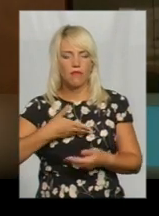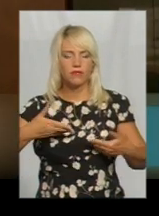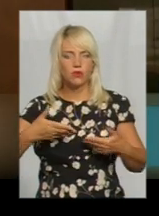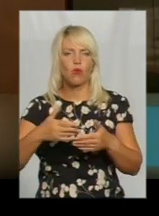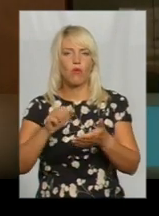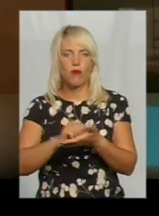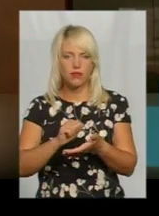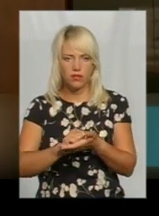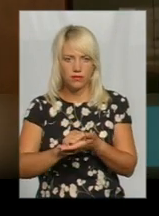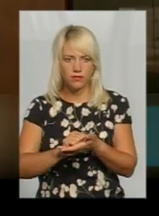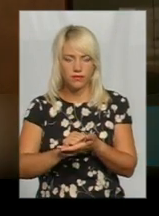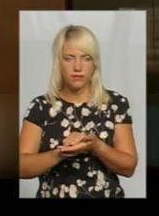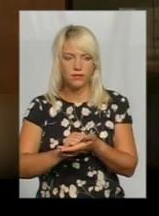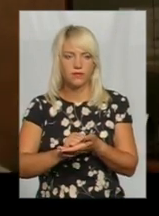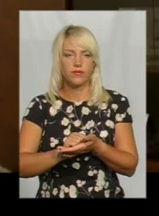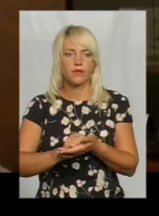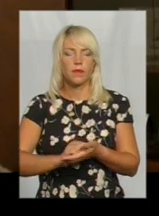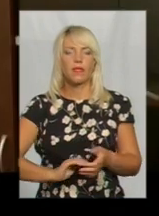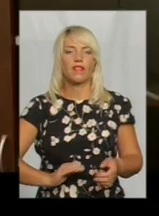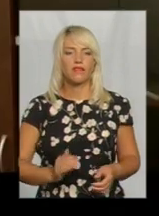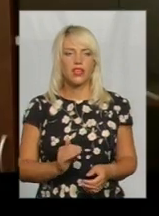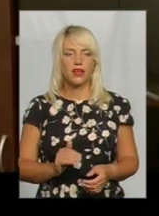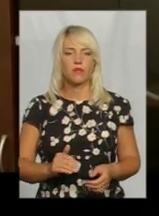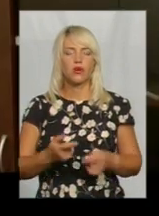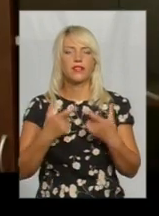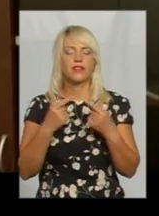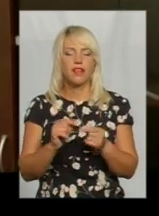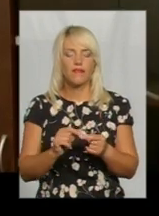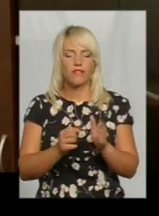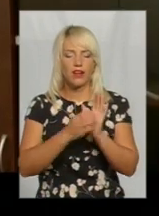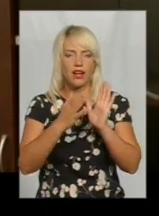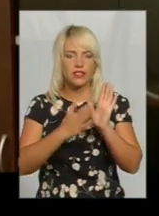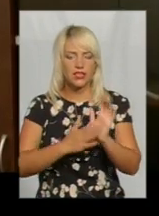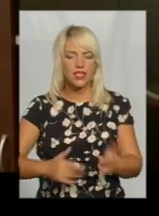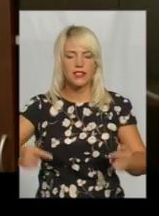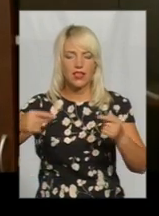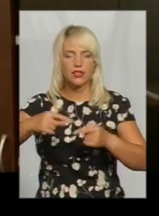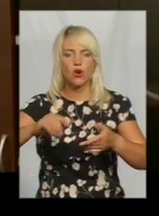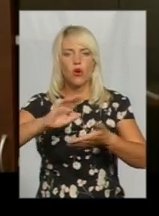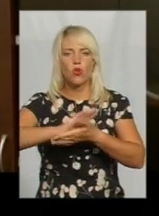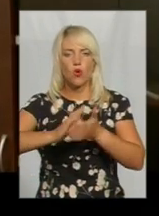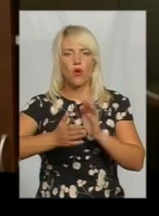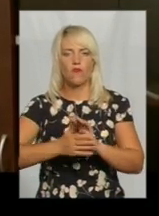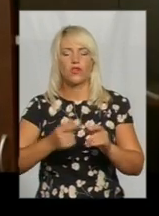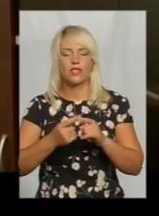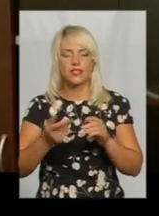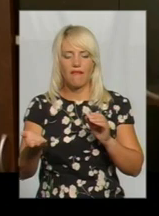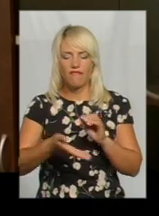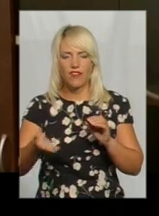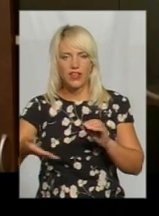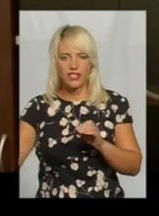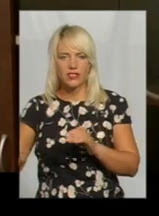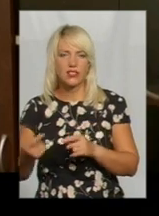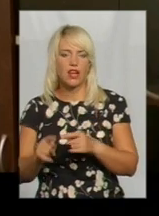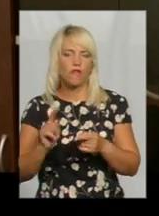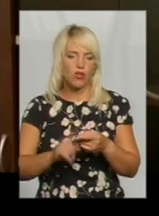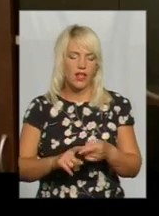фірмою, де вказано згідно договору, де вказано, що дана вирізка здійснюється на